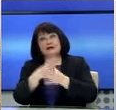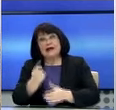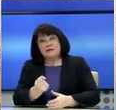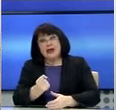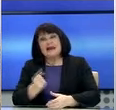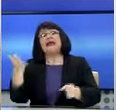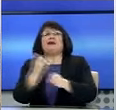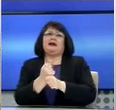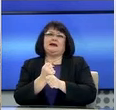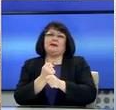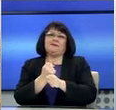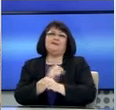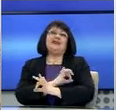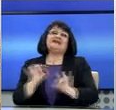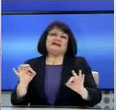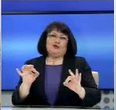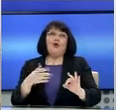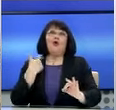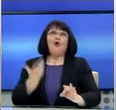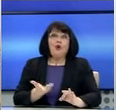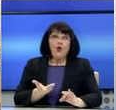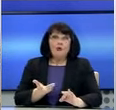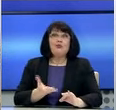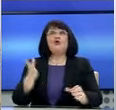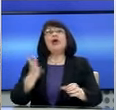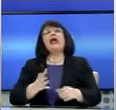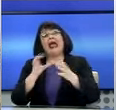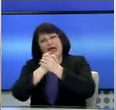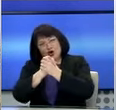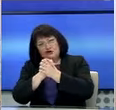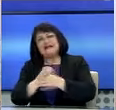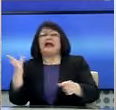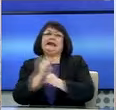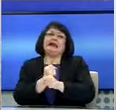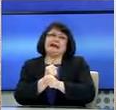εκεί νίκη. Ούμπι Κονκόρντια, Ήμπι Βικτόρια. Σας ευχαριστώ.